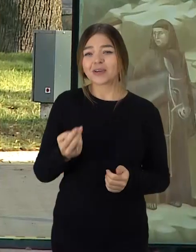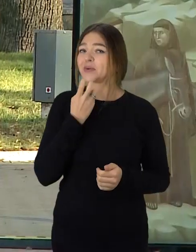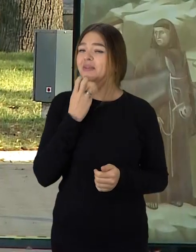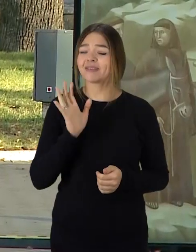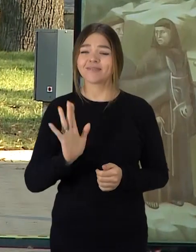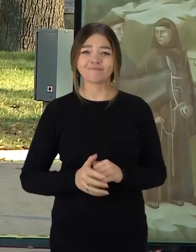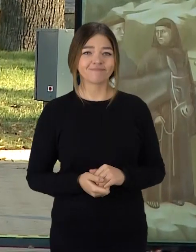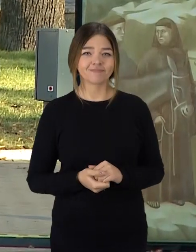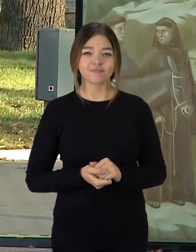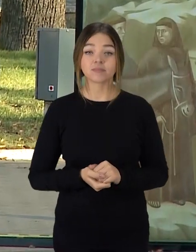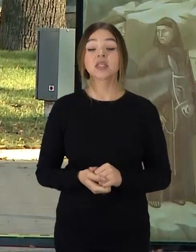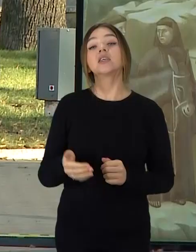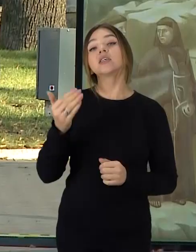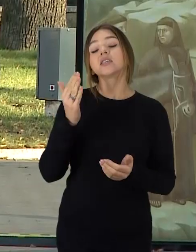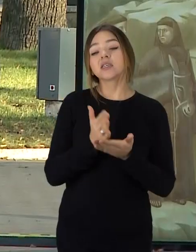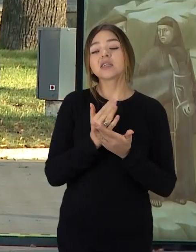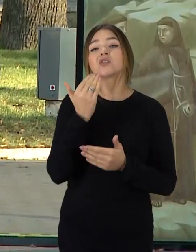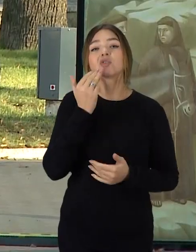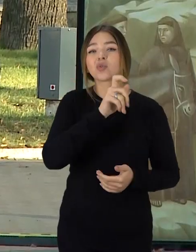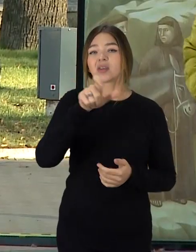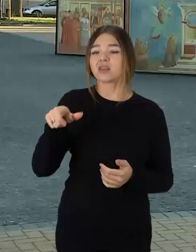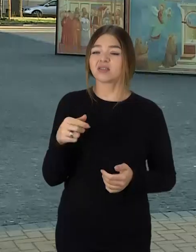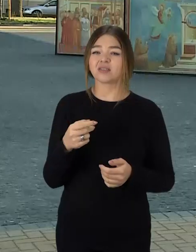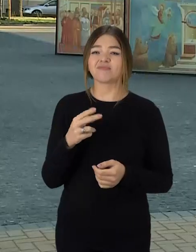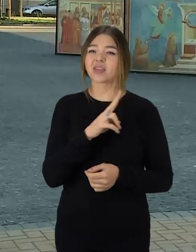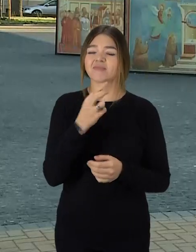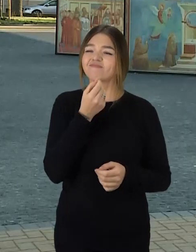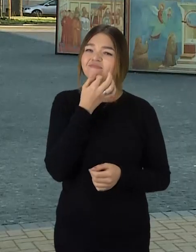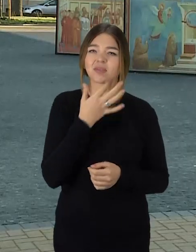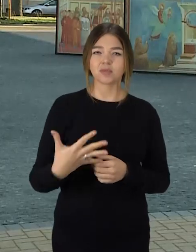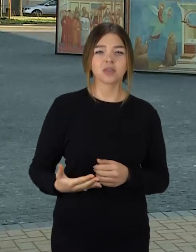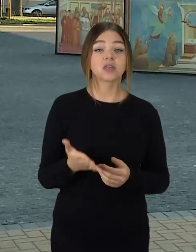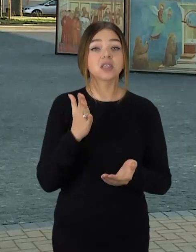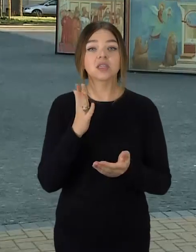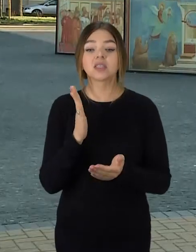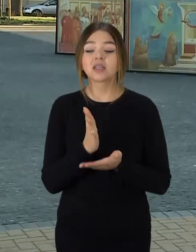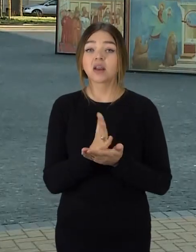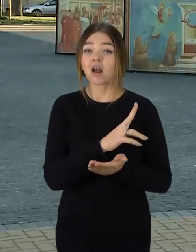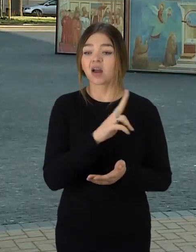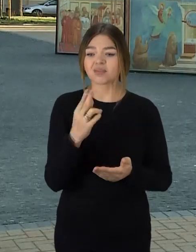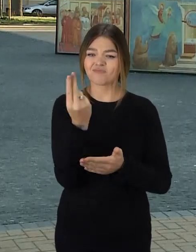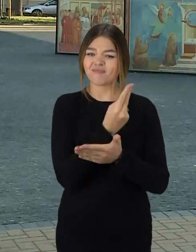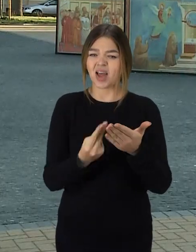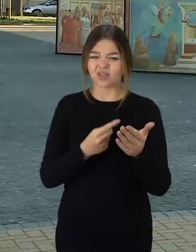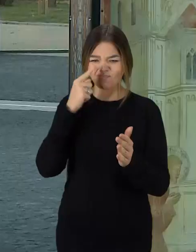Dėja, bet kai kurie šiauliečiai su tokią nuomonę nesutinka. Yra ir tokių žmonių, kurie šių meno kurinių prasmės apskritai